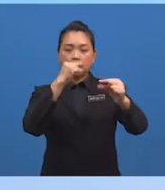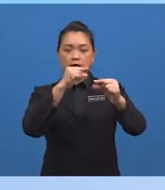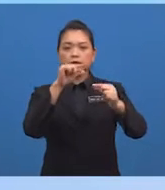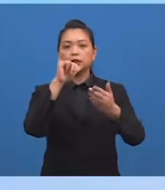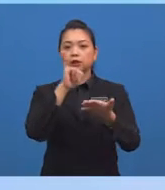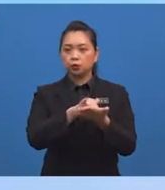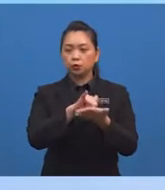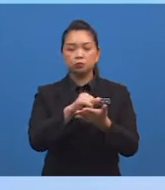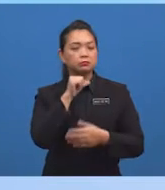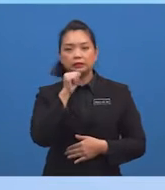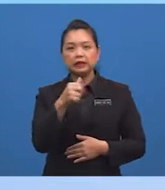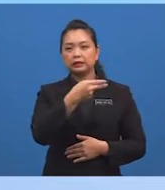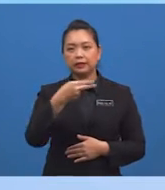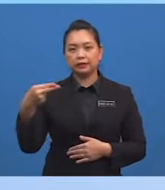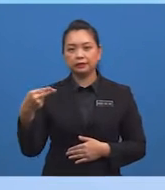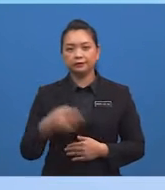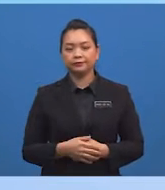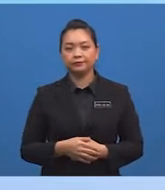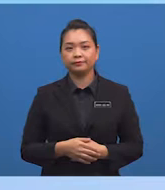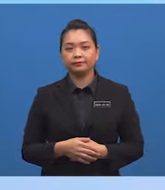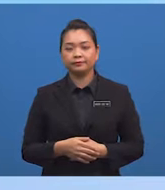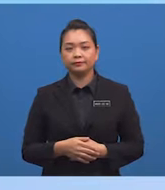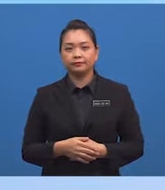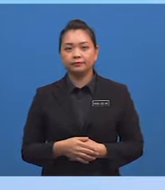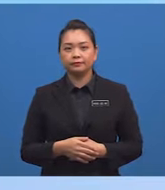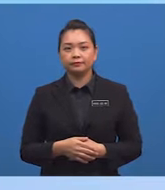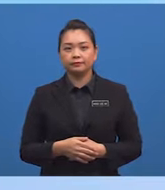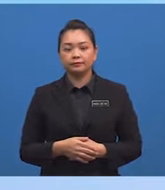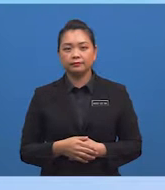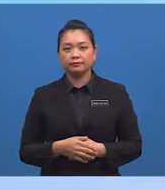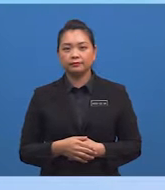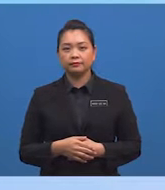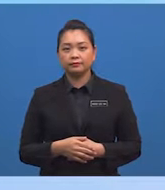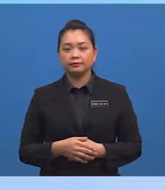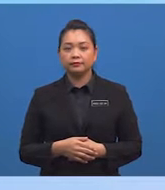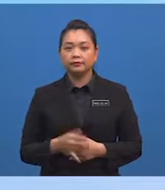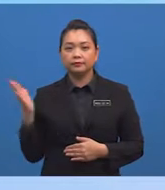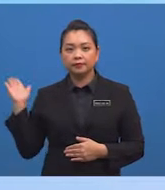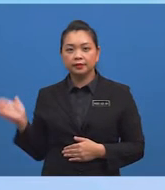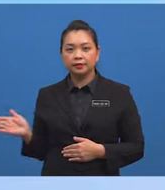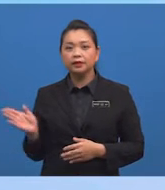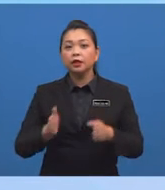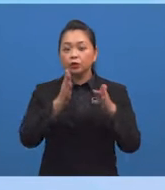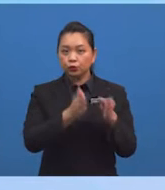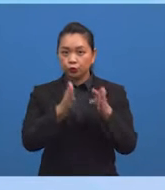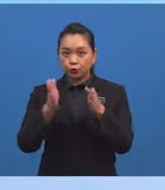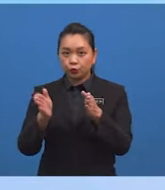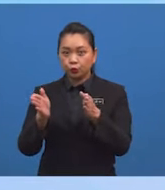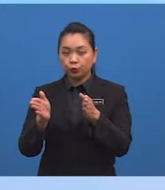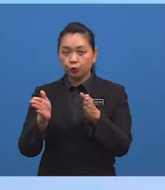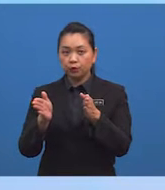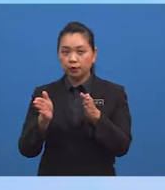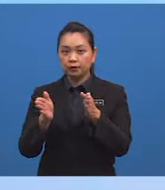tersebut tidak selari Contoh seterusnya pula menunjukkan susunan papan panel